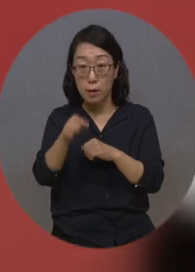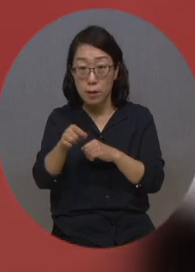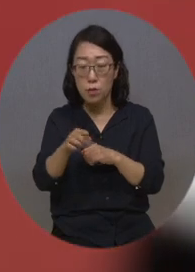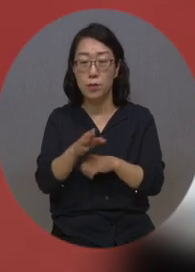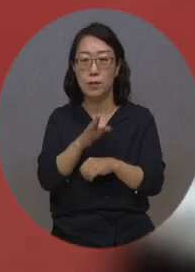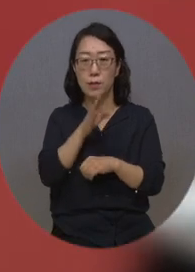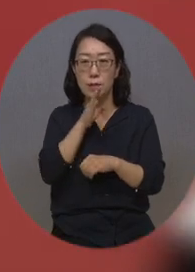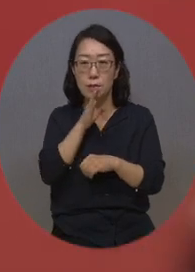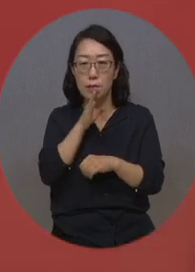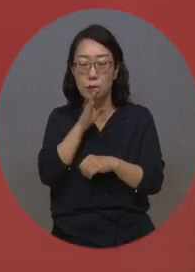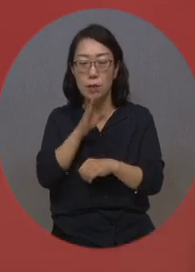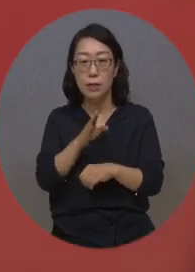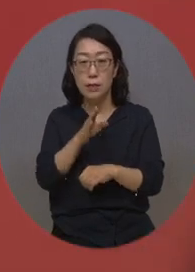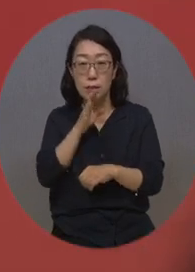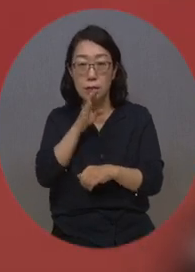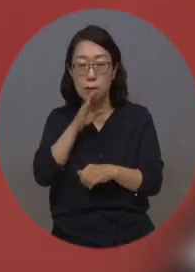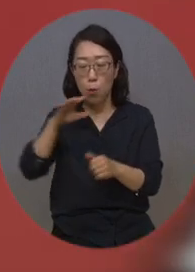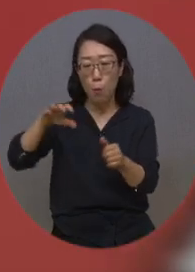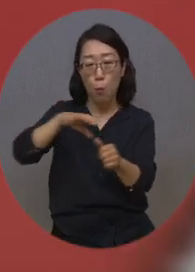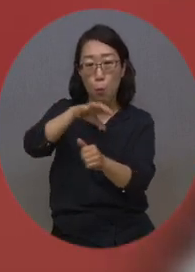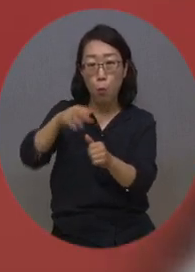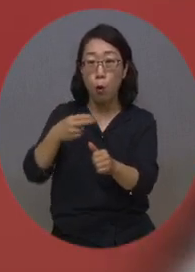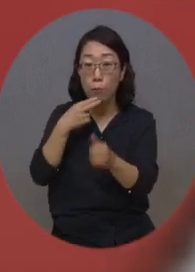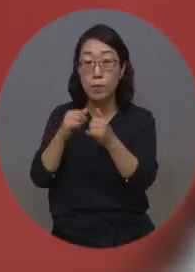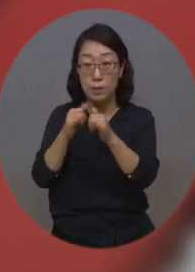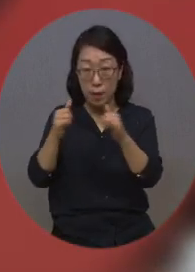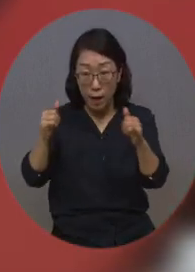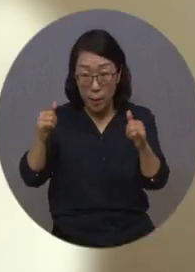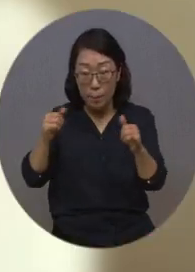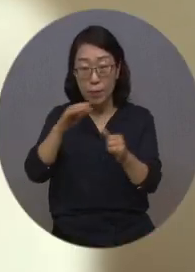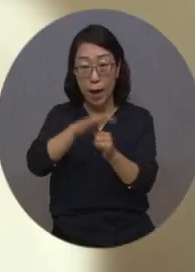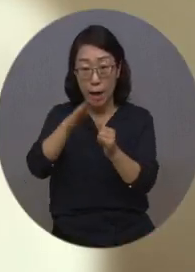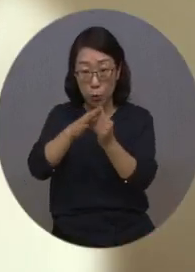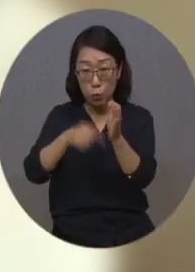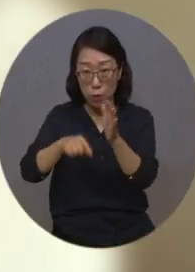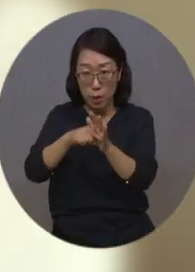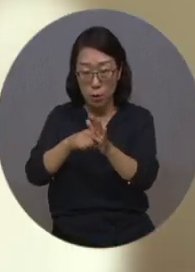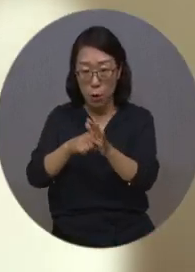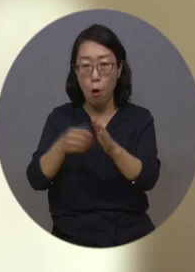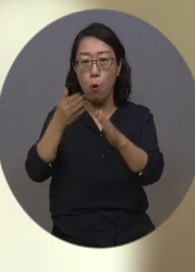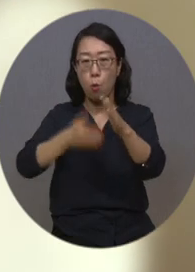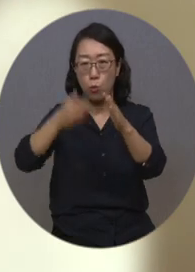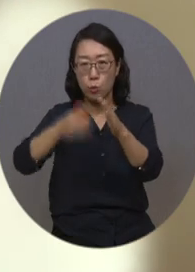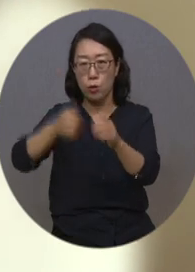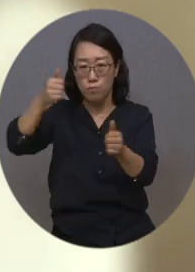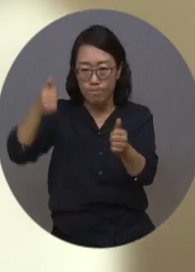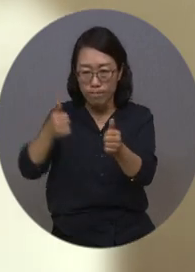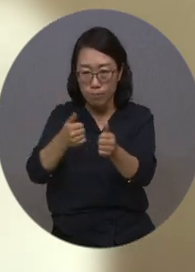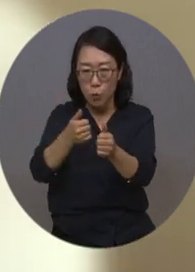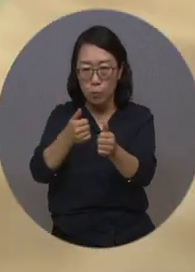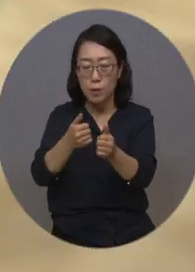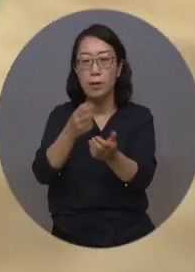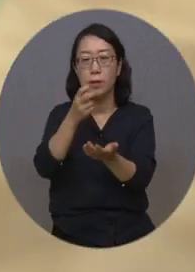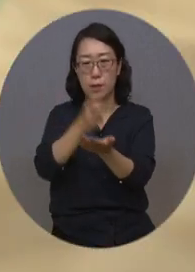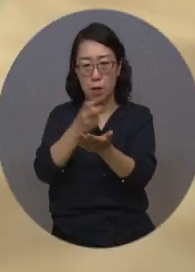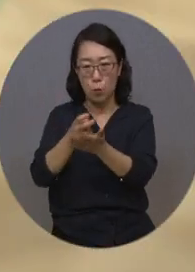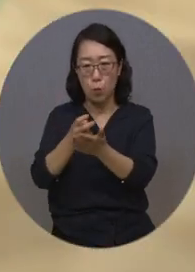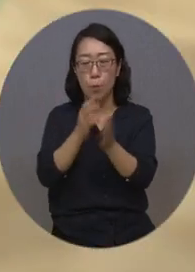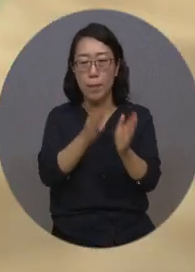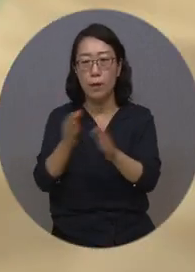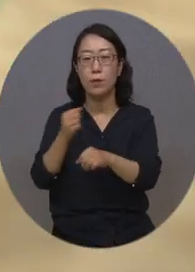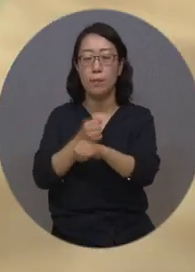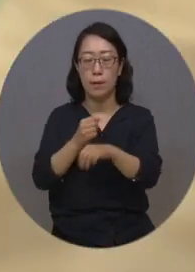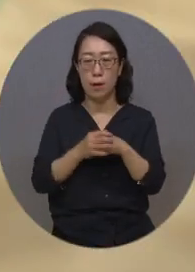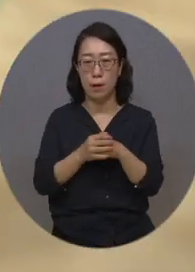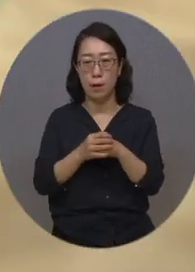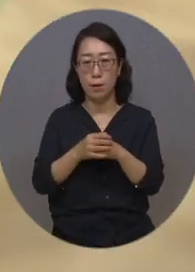사실상 친권 공백 상태의 보호 아동을 위한 공공후견인 제도도 도입한다는 설명입니다. 이와